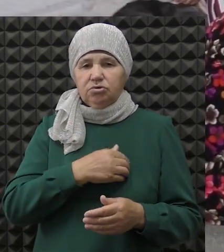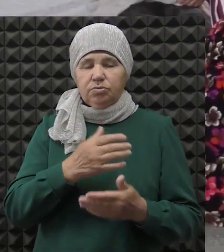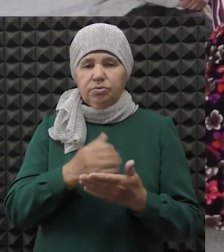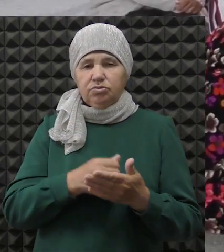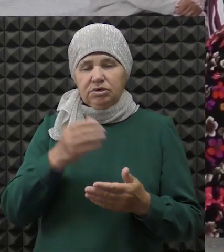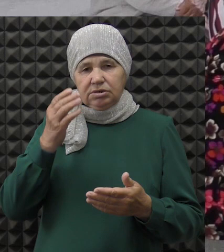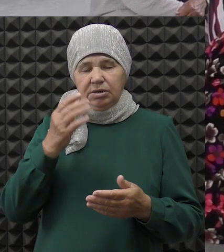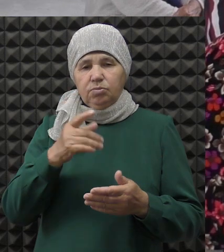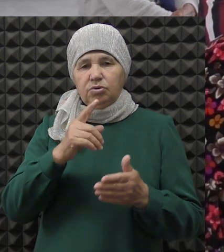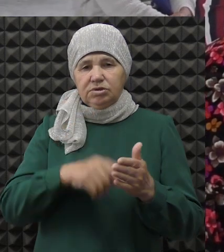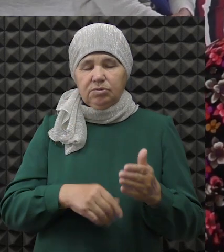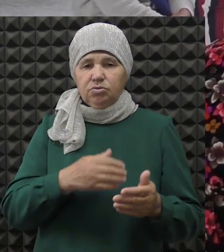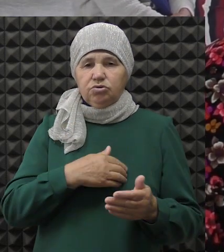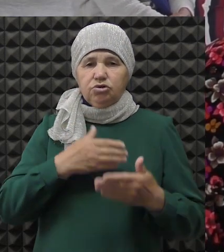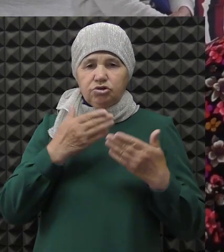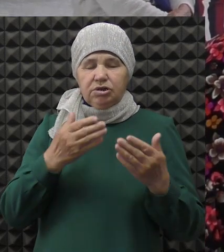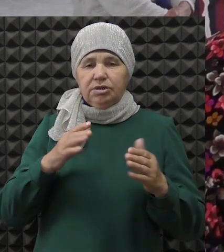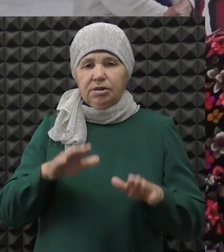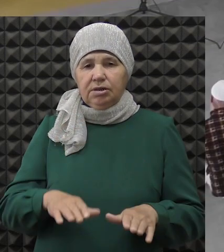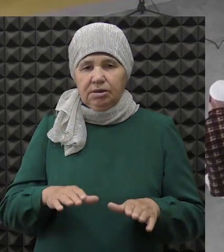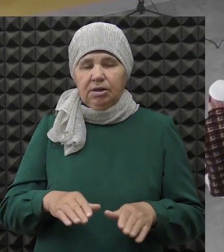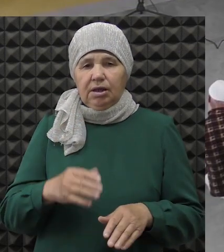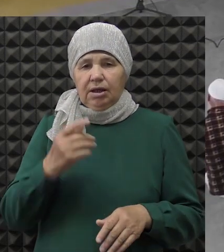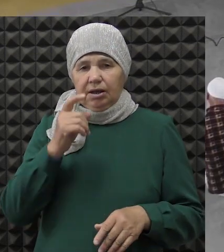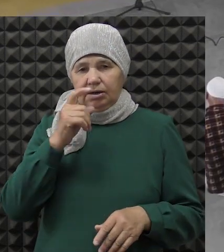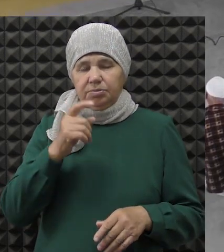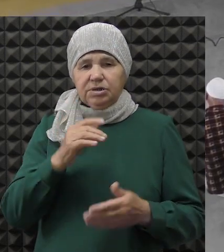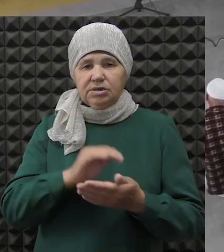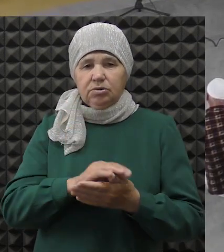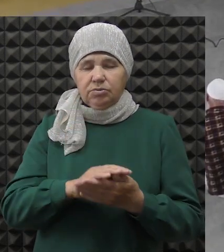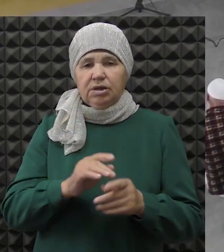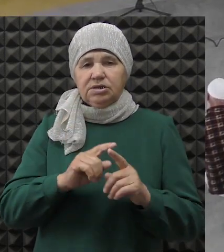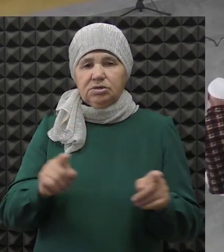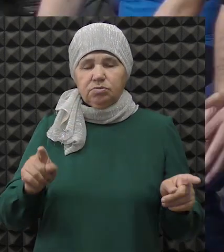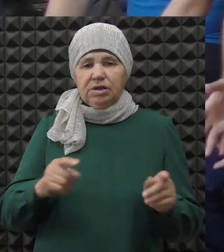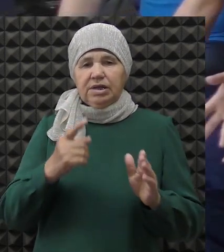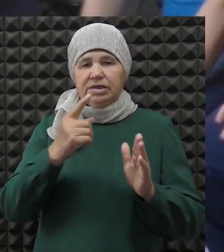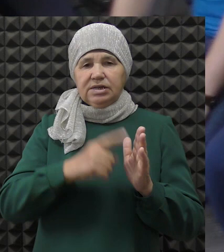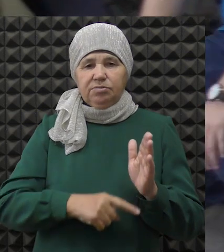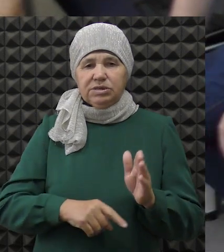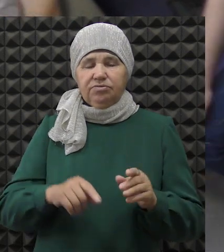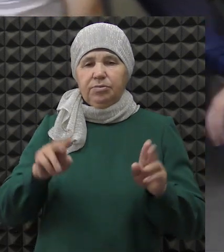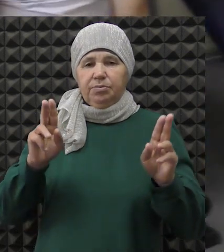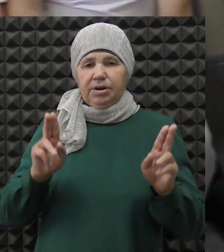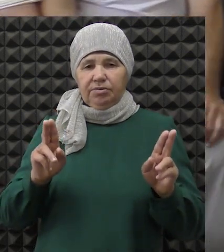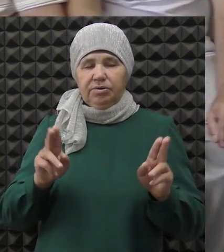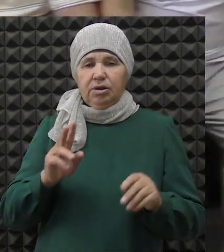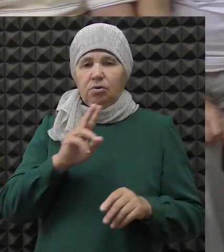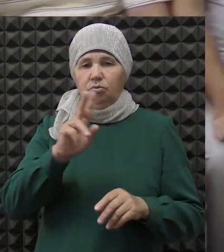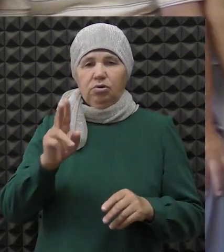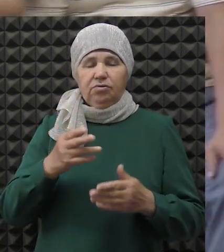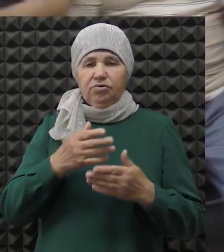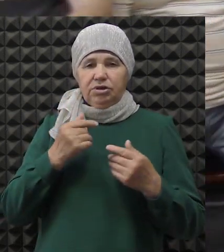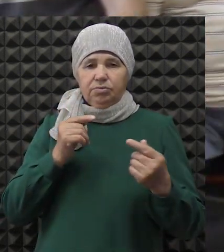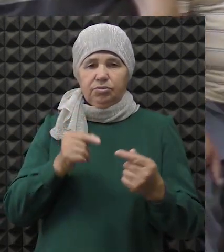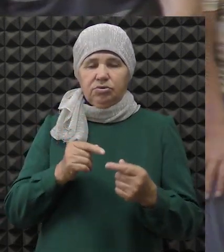желание, получает знания по исламу, учится читать намаз, изучает арабский, знакомится с особенностями исламского права. Те, у кого нет